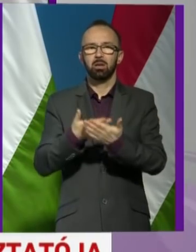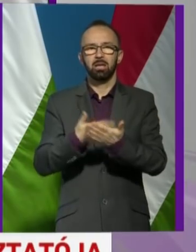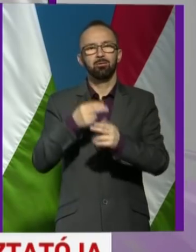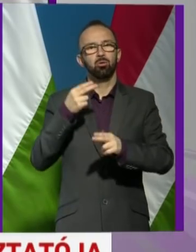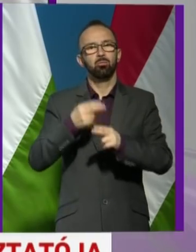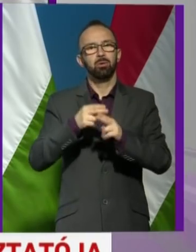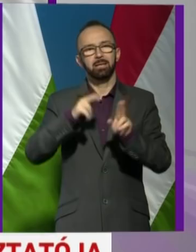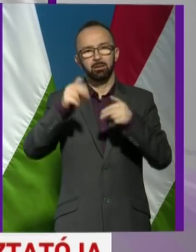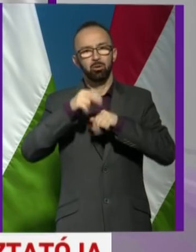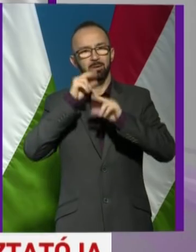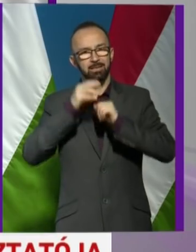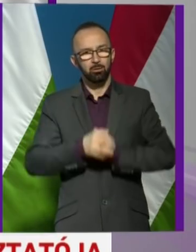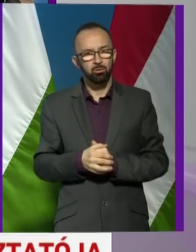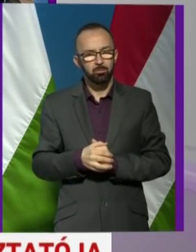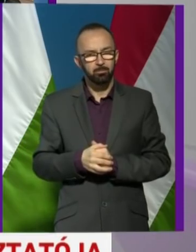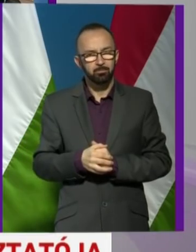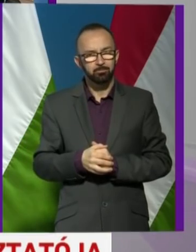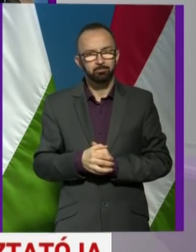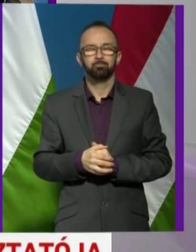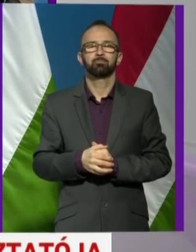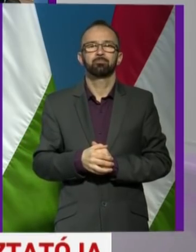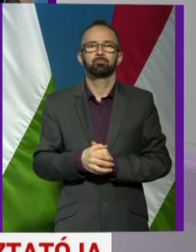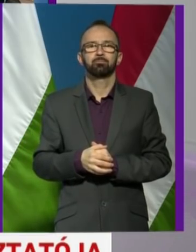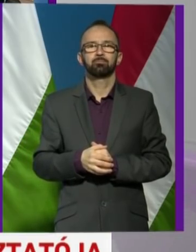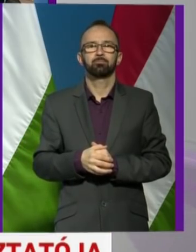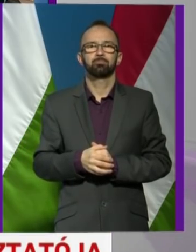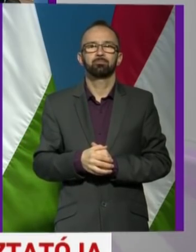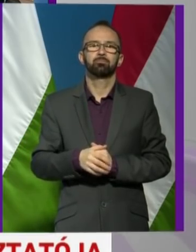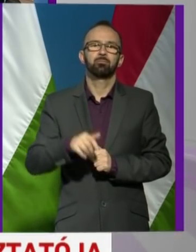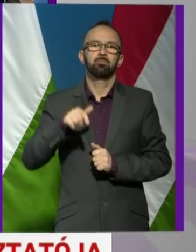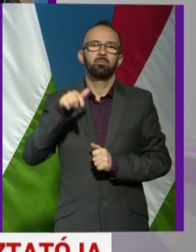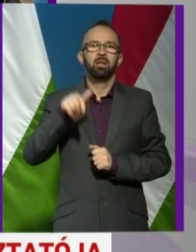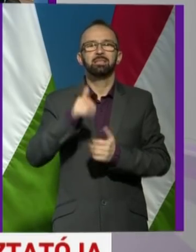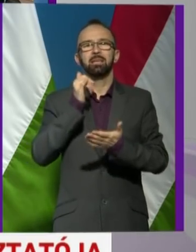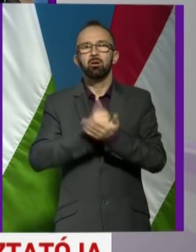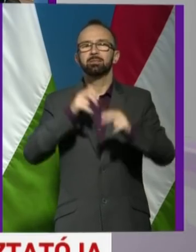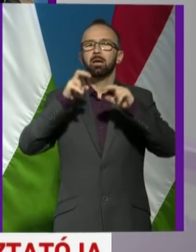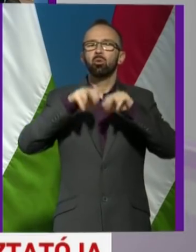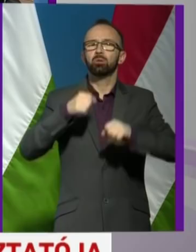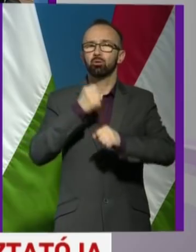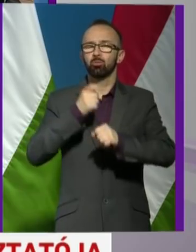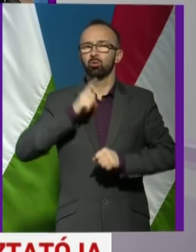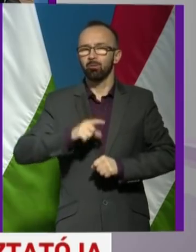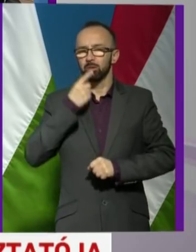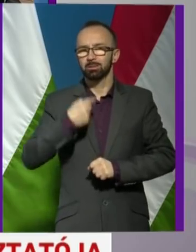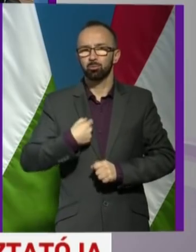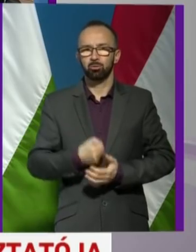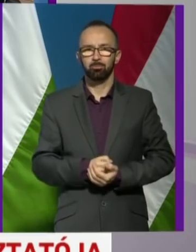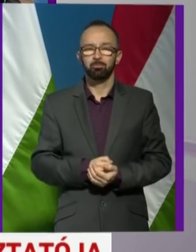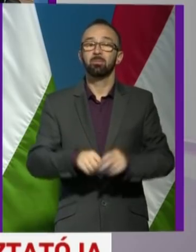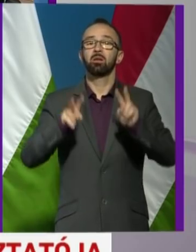betegről beszélünk. Tehát ez egy igazi kutató munka volt, azt kell, hogy mondjam.